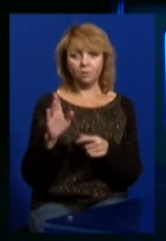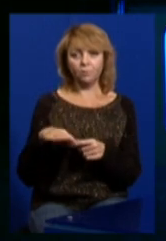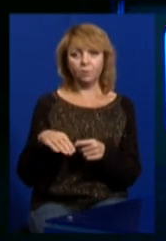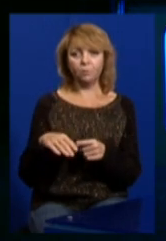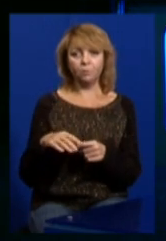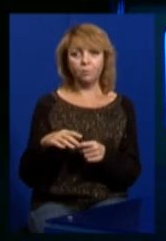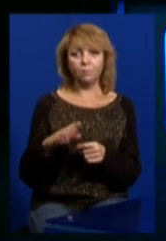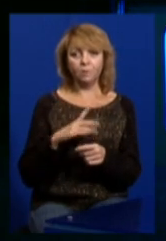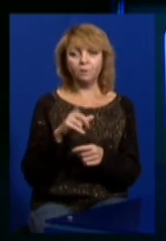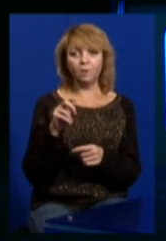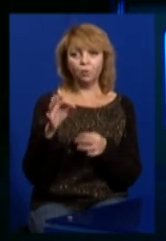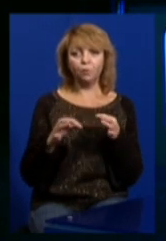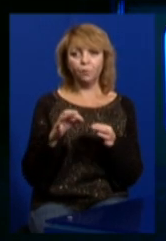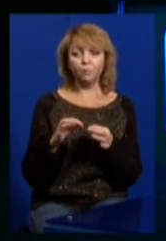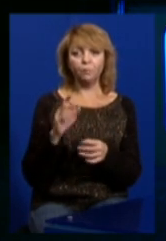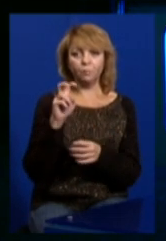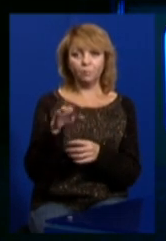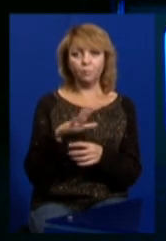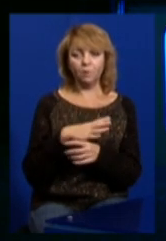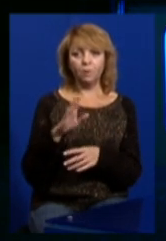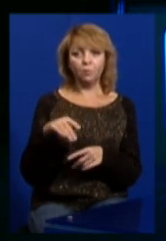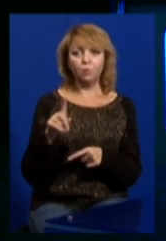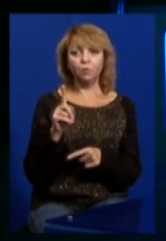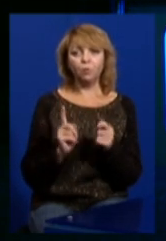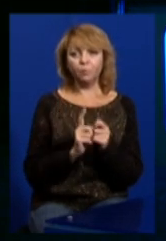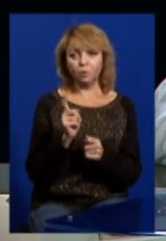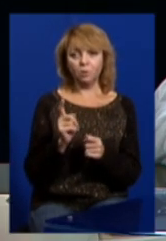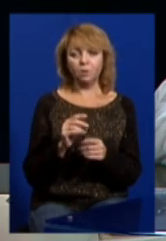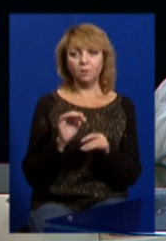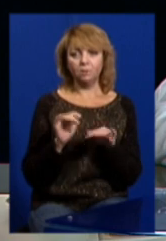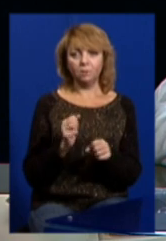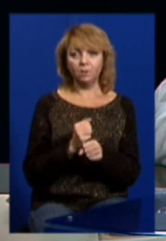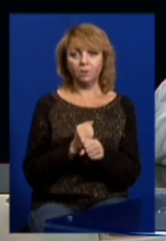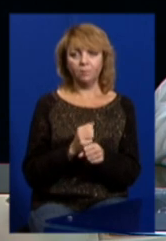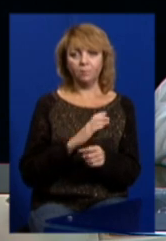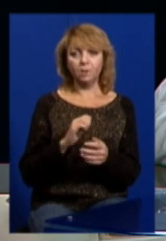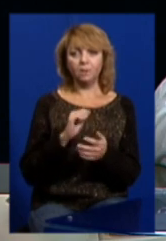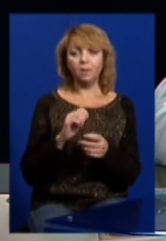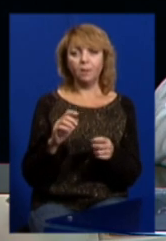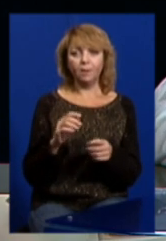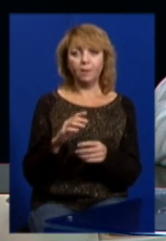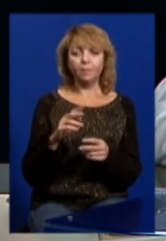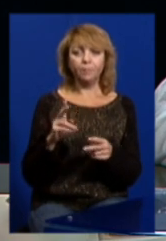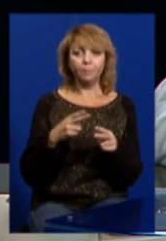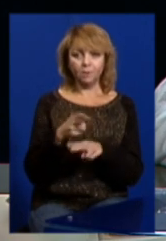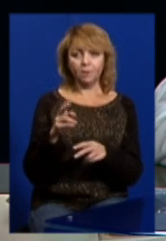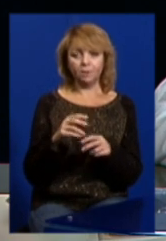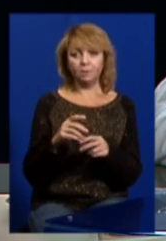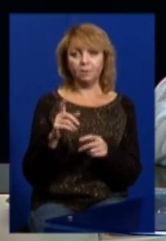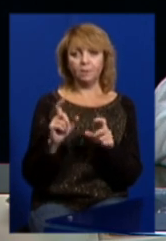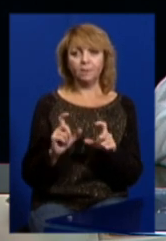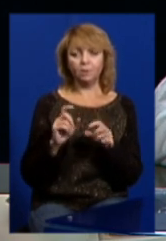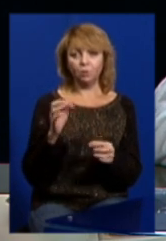потім залу судового засідання, потім щось починали, зрвали засідання. І я вже бачив, що